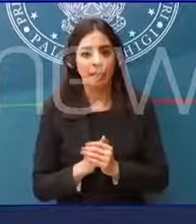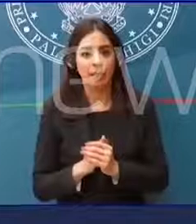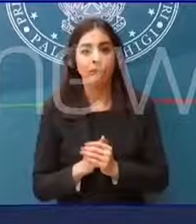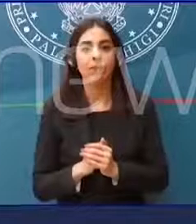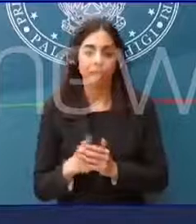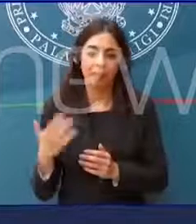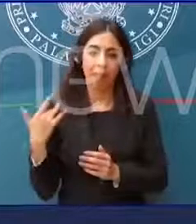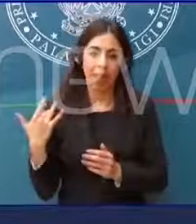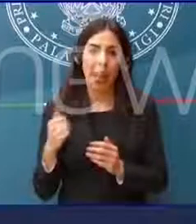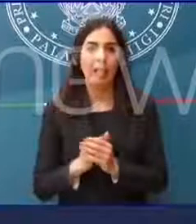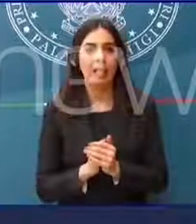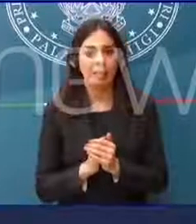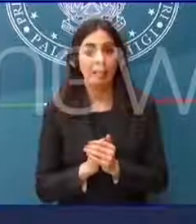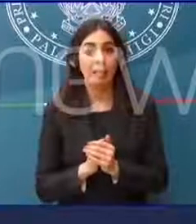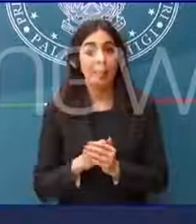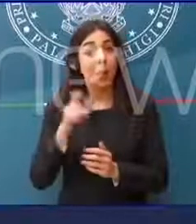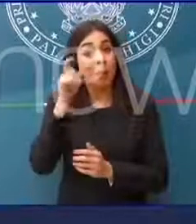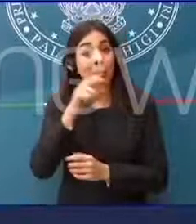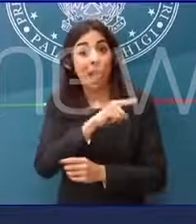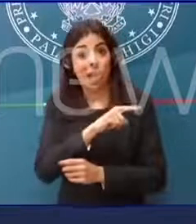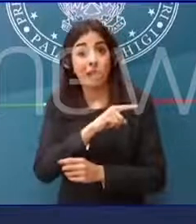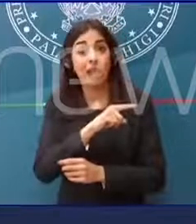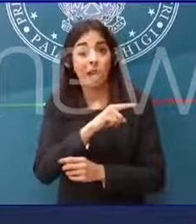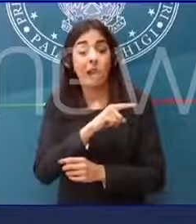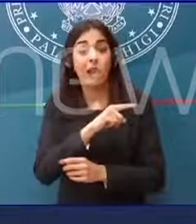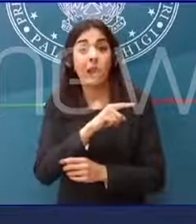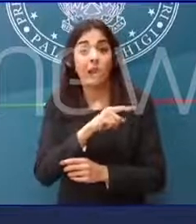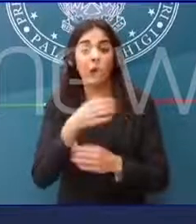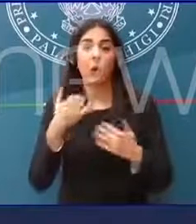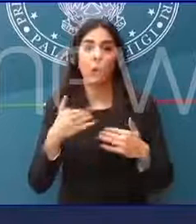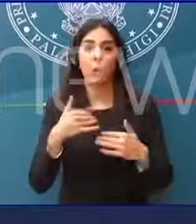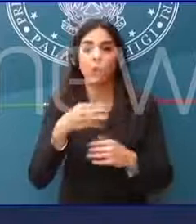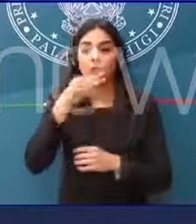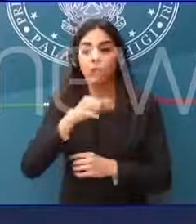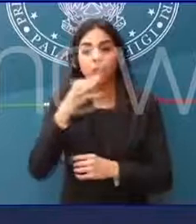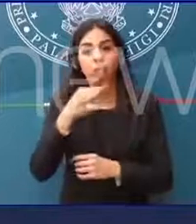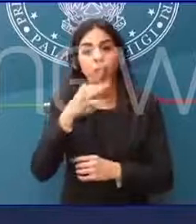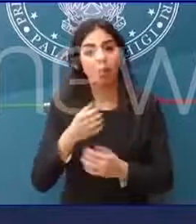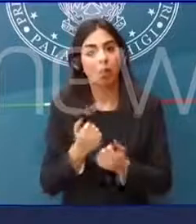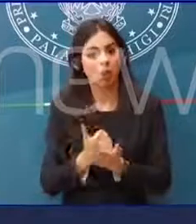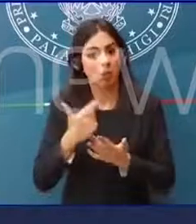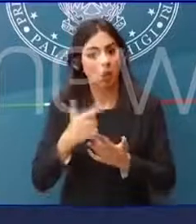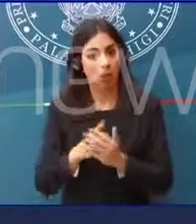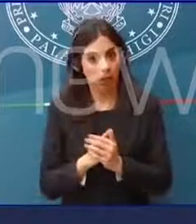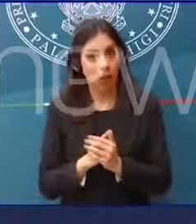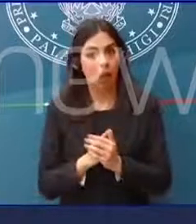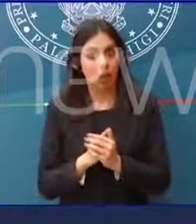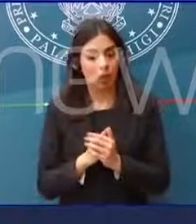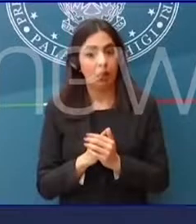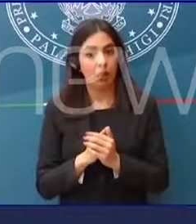L'intervento di Biden è stato un intervento molto importante, nel senso che ha veramente portato